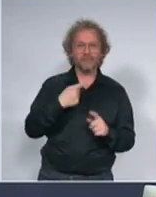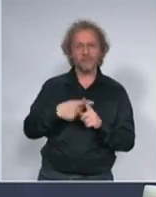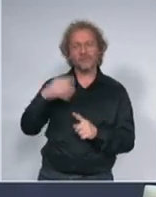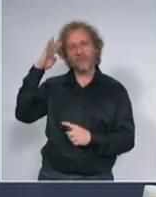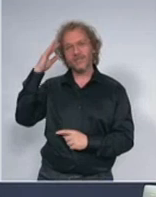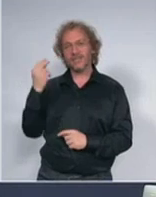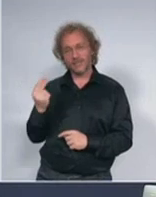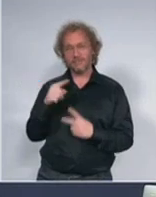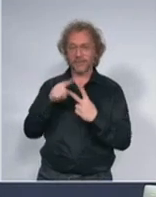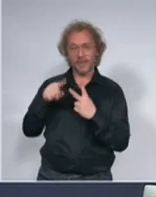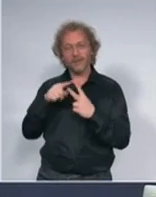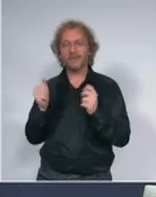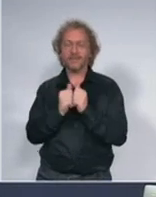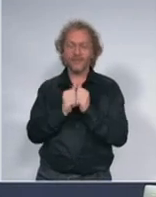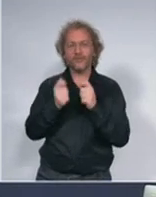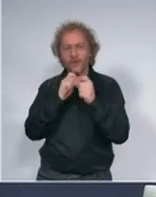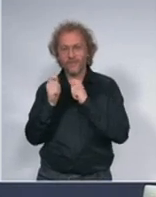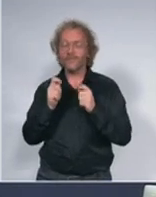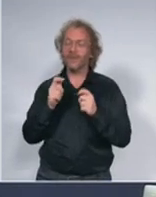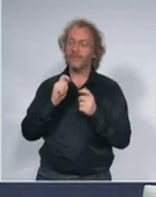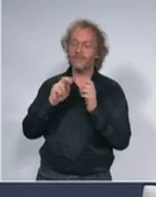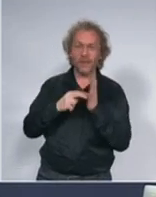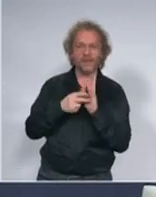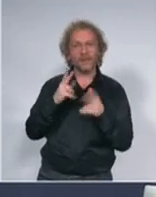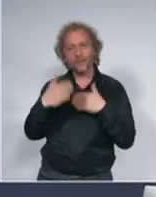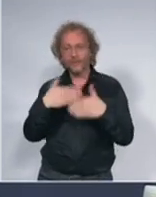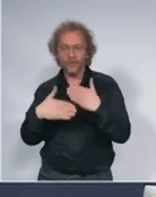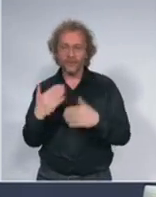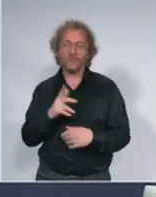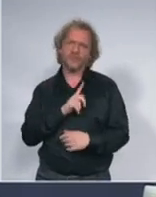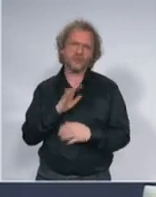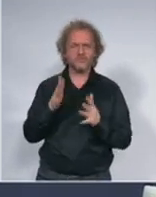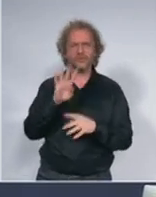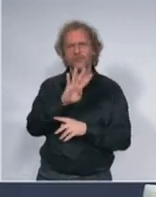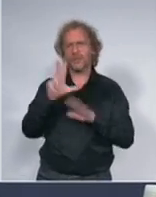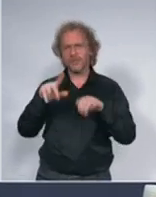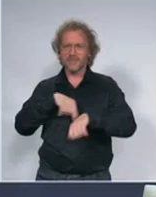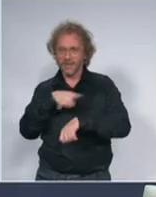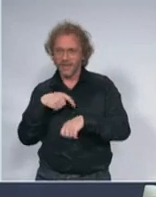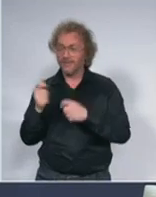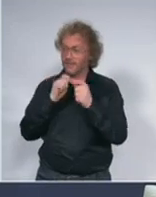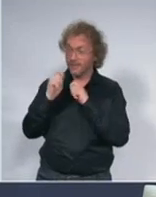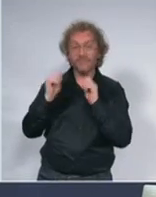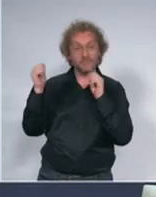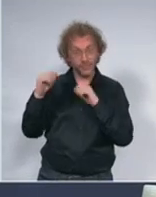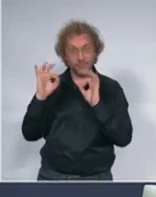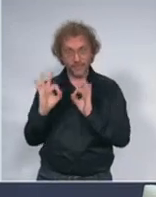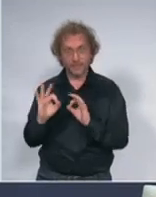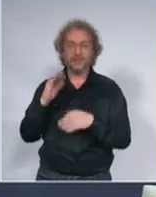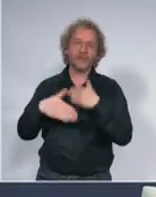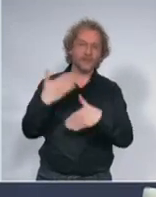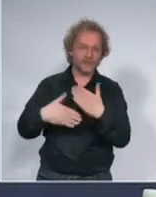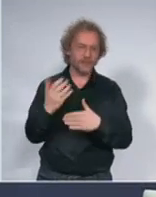ja očekujem da ćemo u narodnih 48 sati izaći sa posebnim načinom kako ćemo ovo